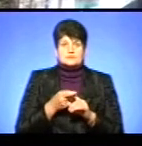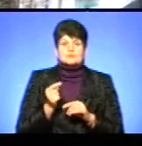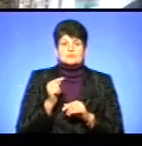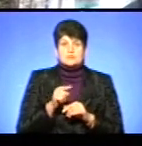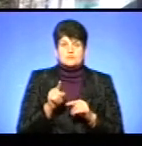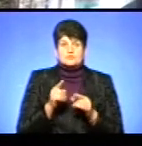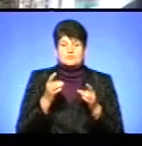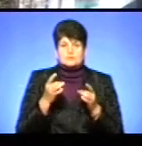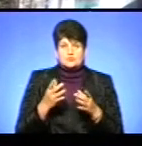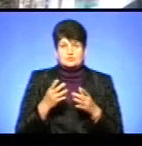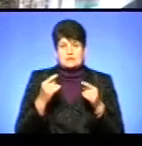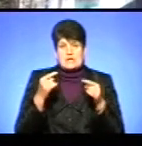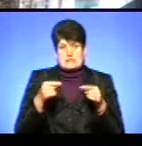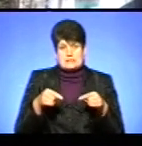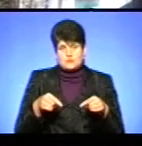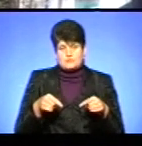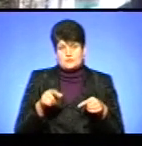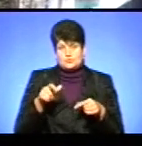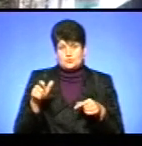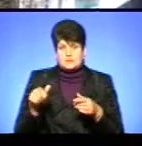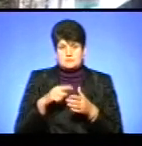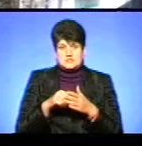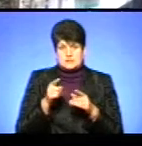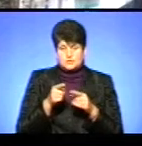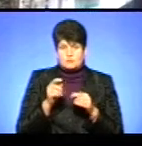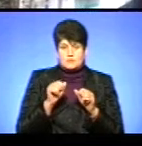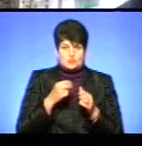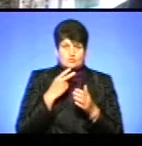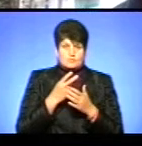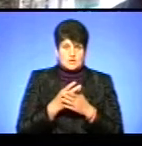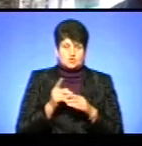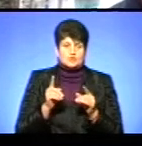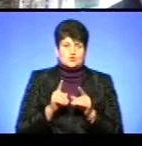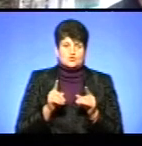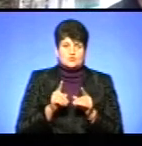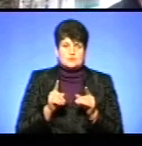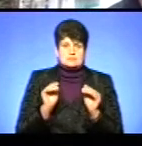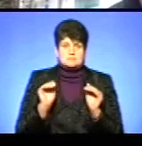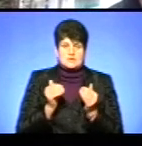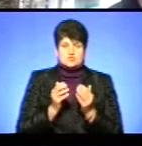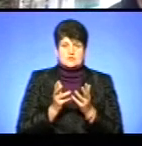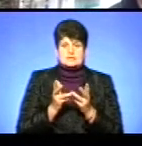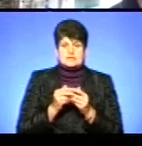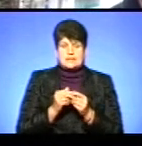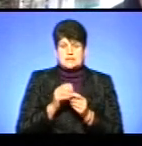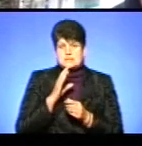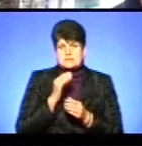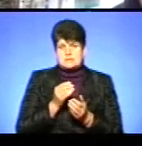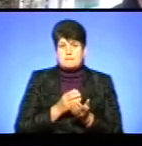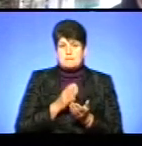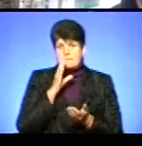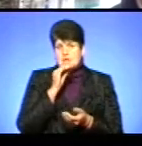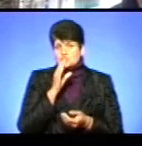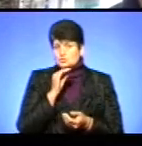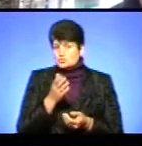просто відбулася катастрофа. Мешканці міста Тернополя вже можуть бачити, що зменшилася кількість маршрутного транспорту в зв